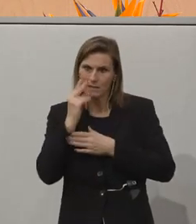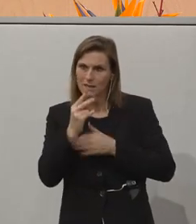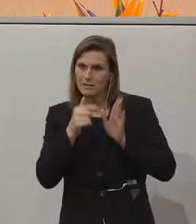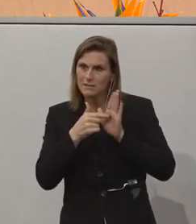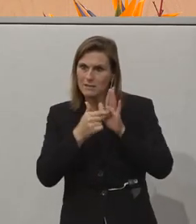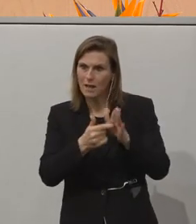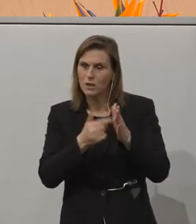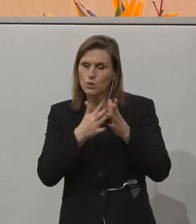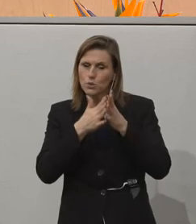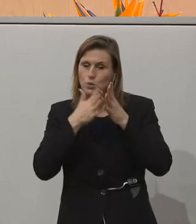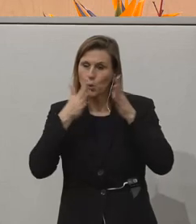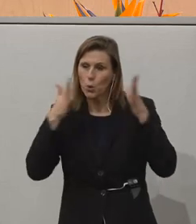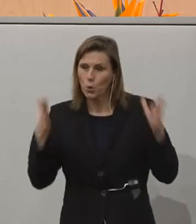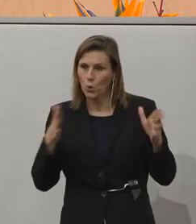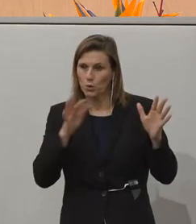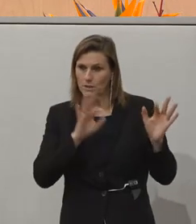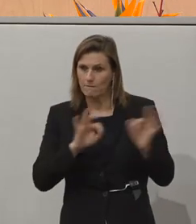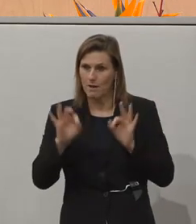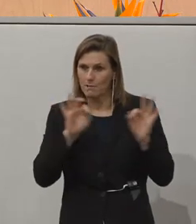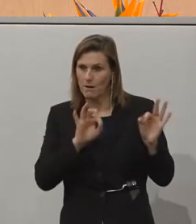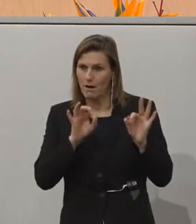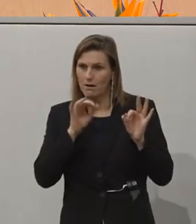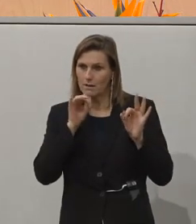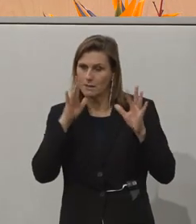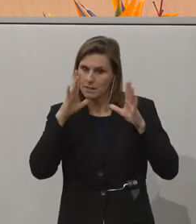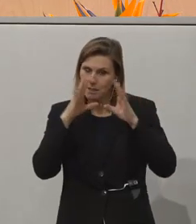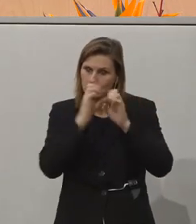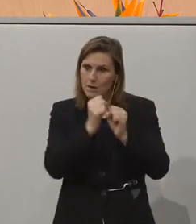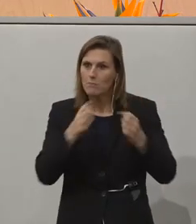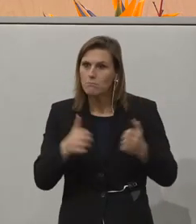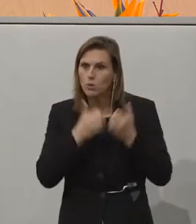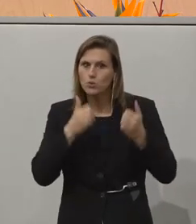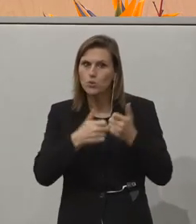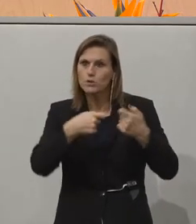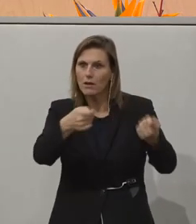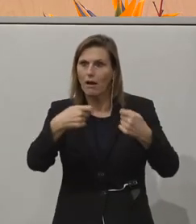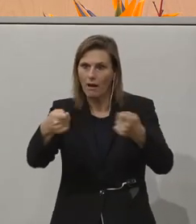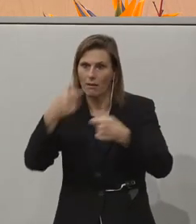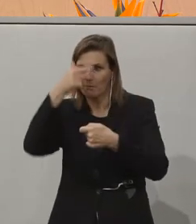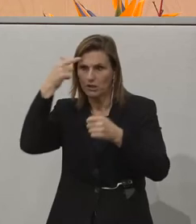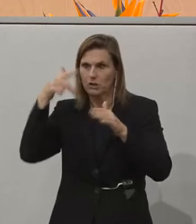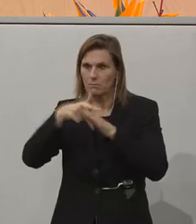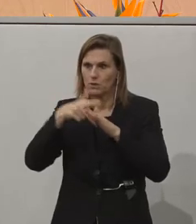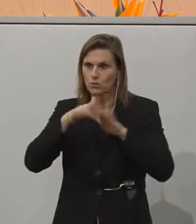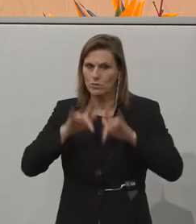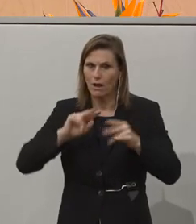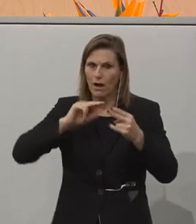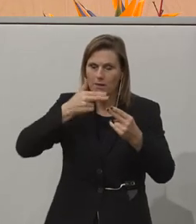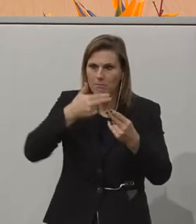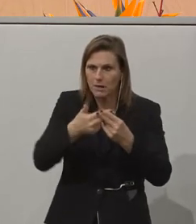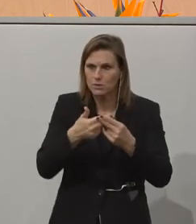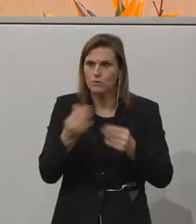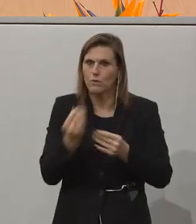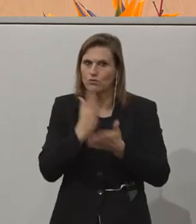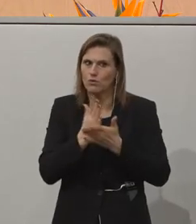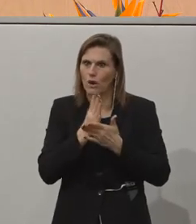großes Unternehmen sich darauf konzentriert, nicht nur die Produkte für Menschen mit Behinderung zu optimieren, weil Sie verstanden haben,